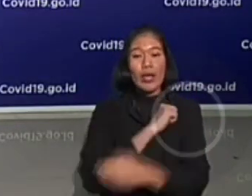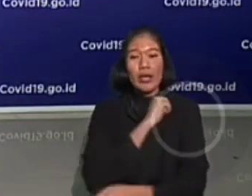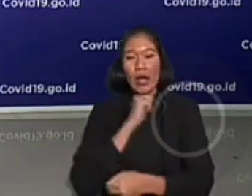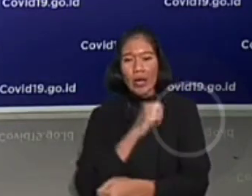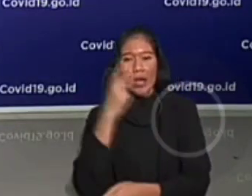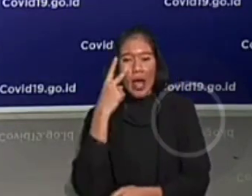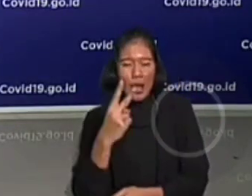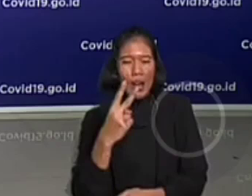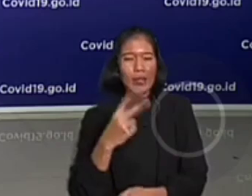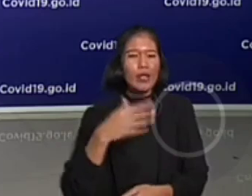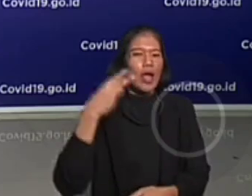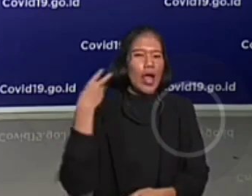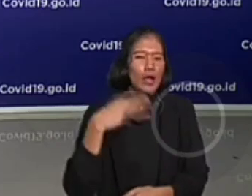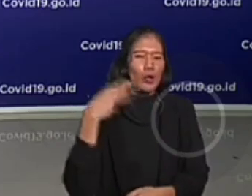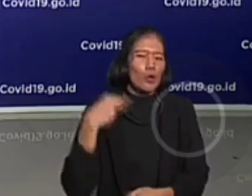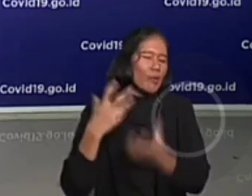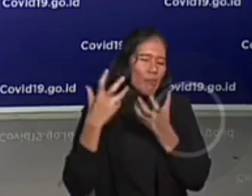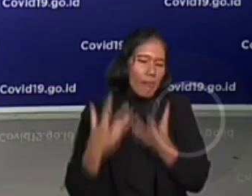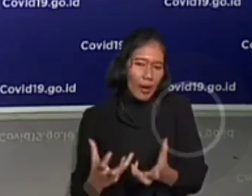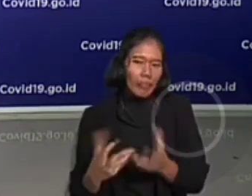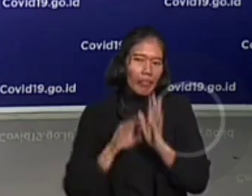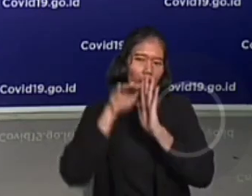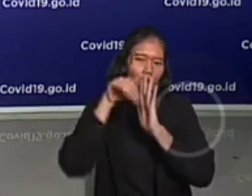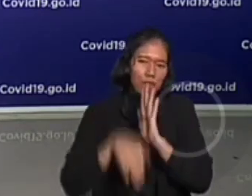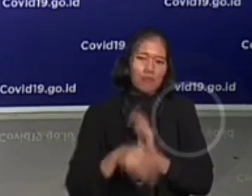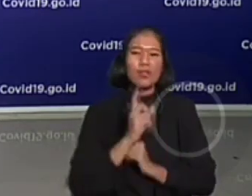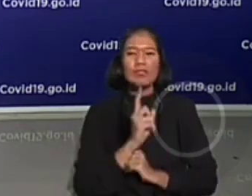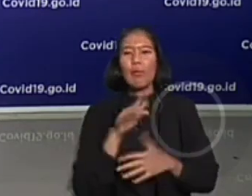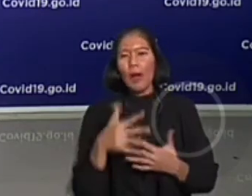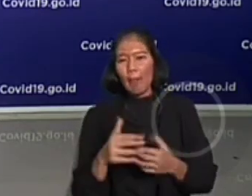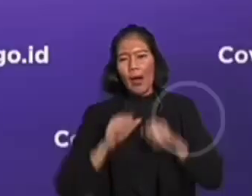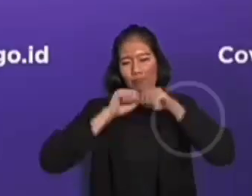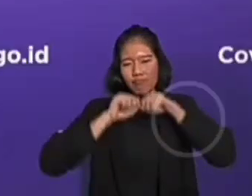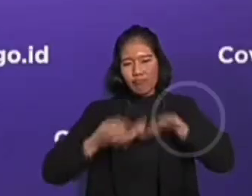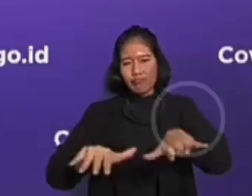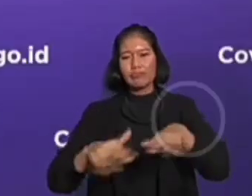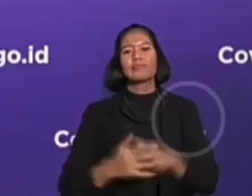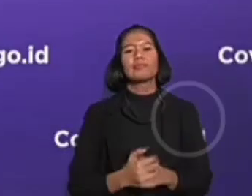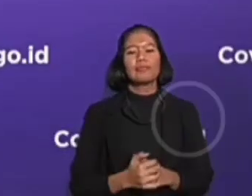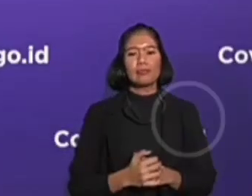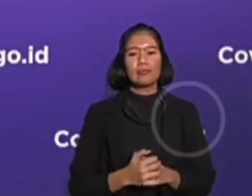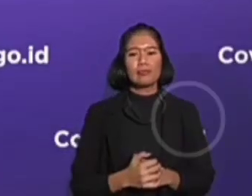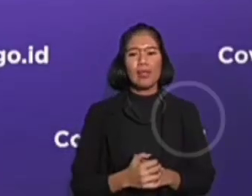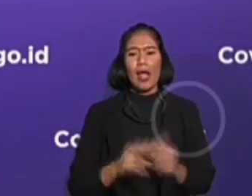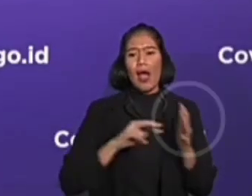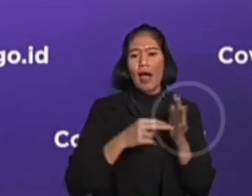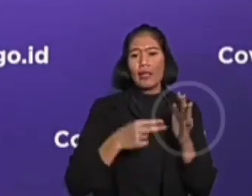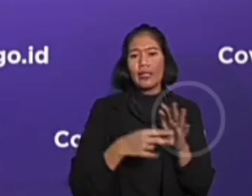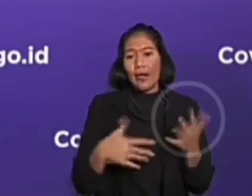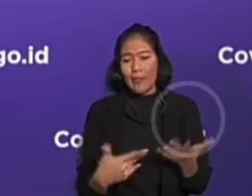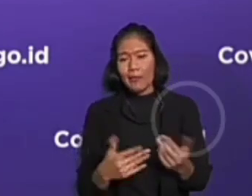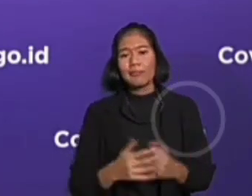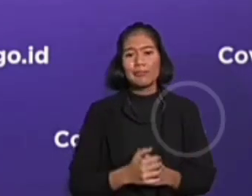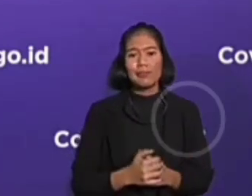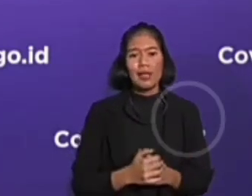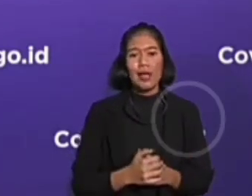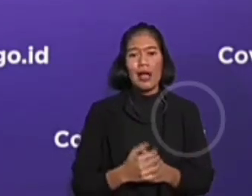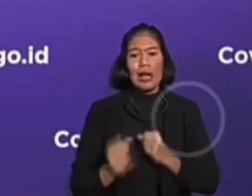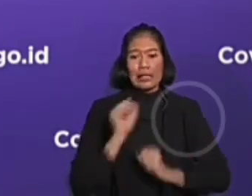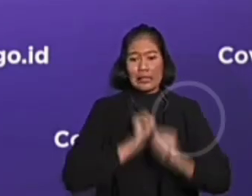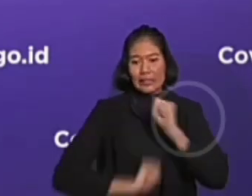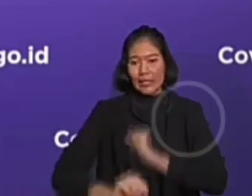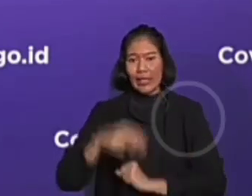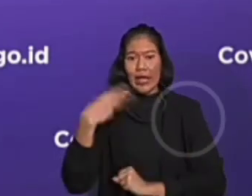ekonomi yang sangat berat akibat wabah COVID-19 ini. Sehingga mengakibatkan terhentinya kegiatan